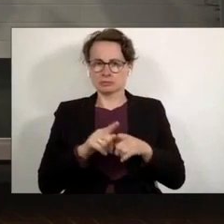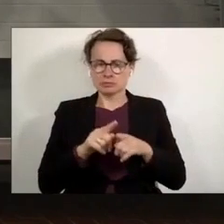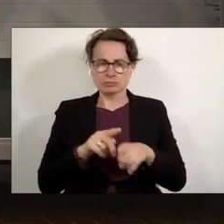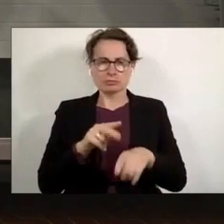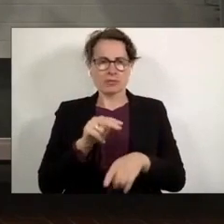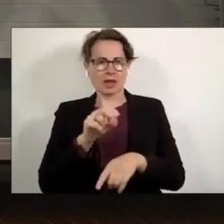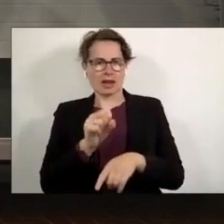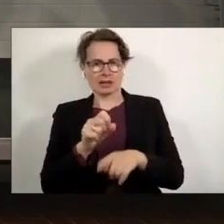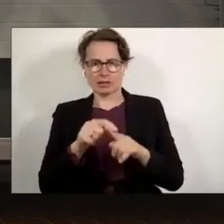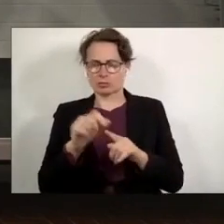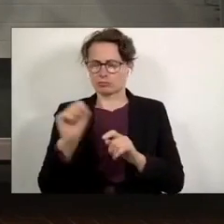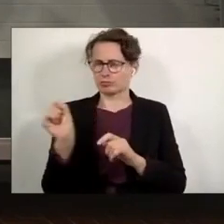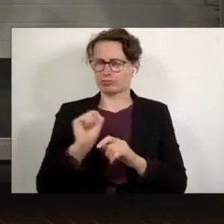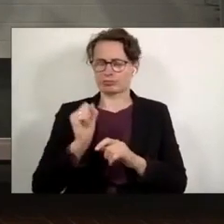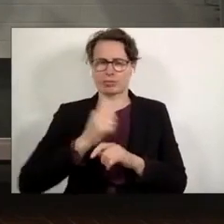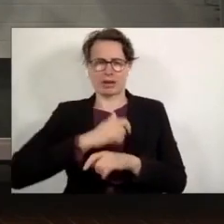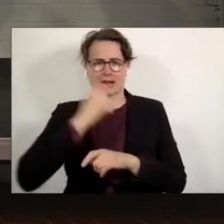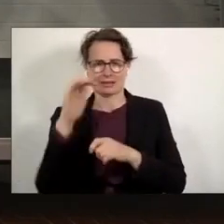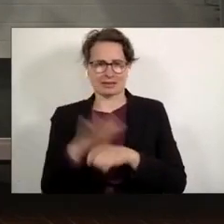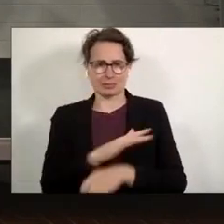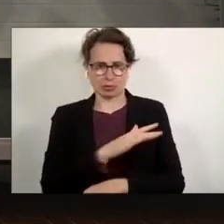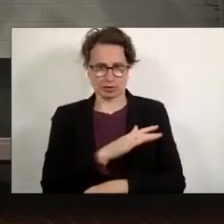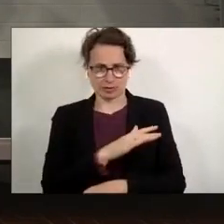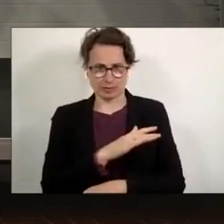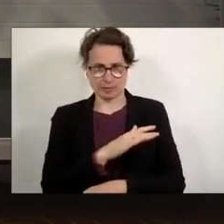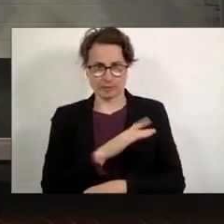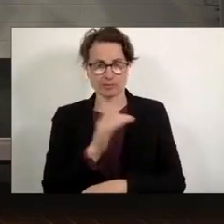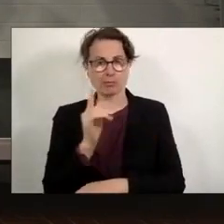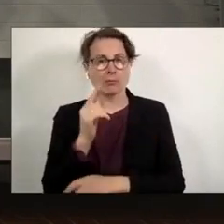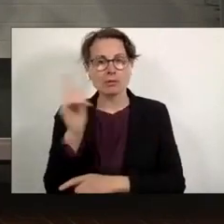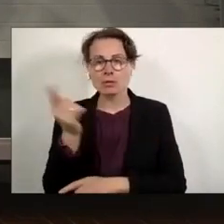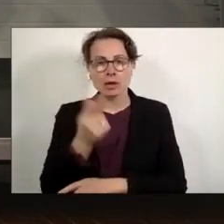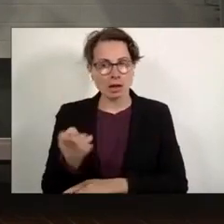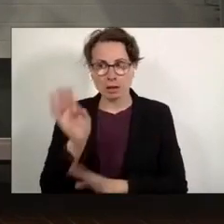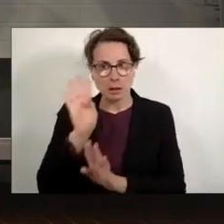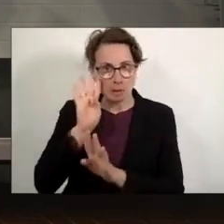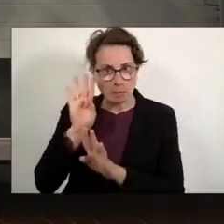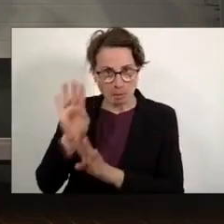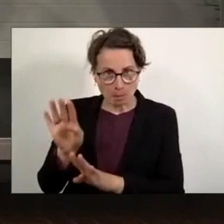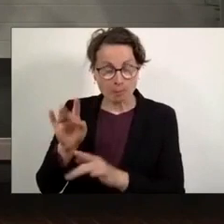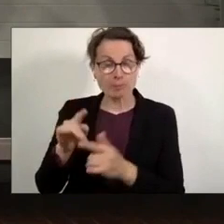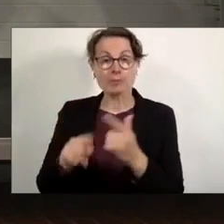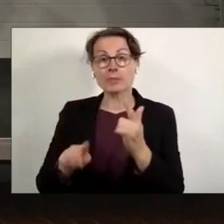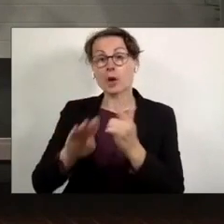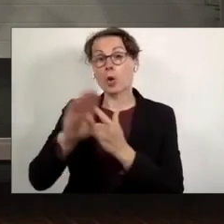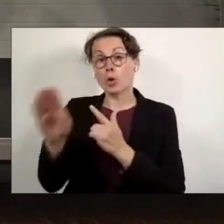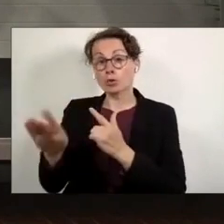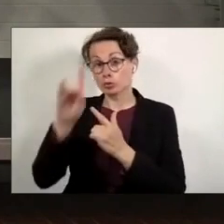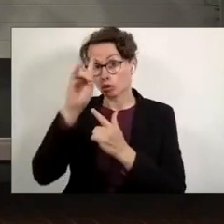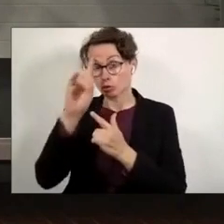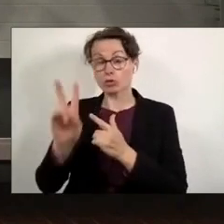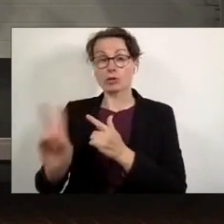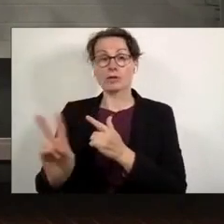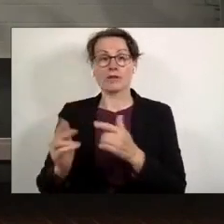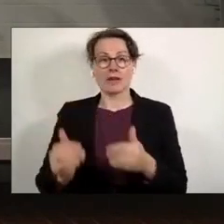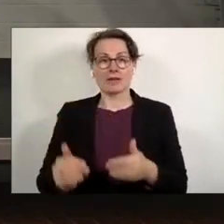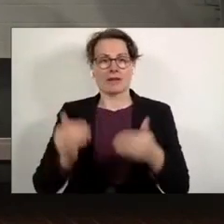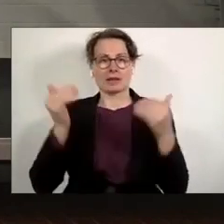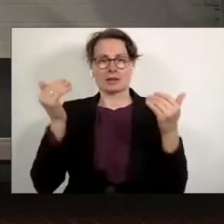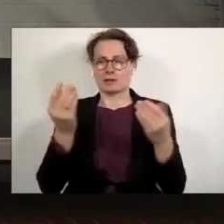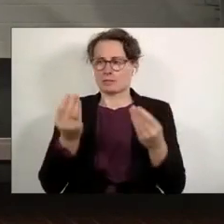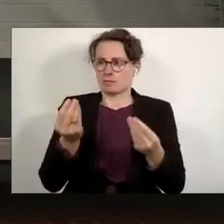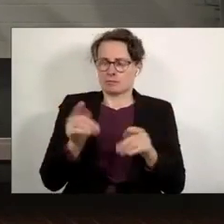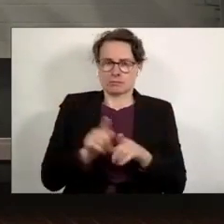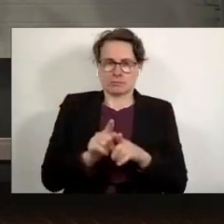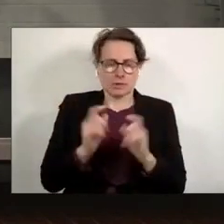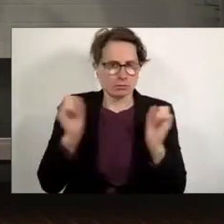Rassismus geworden sind, kommen darin ebenso wenig vor wie all jene Ostdeutsche, welche die Wende vor allem als den Auftakt eines heftigen